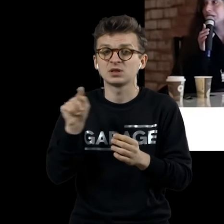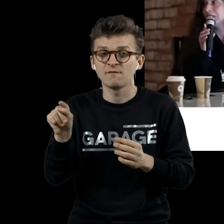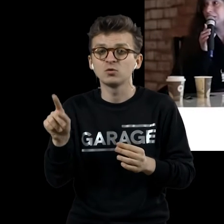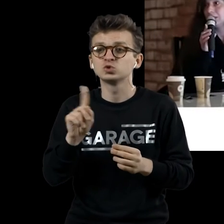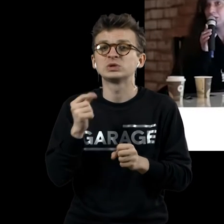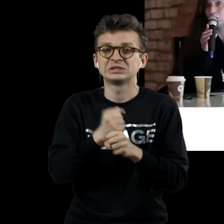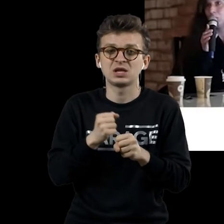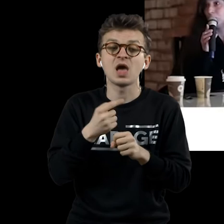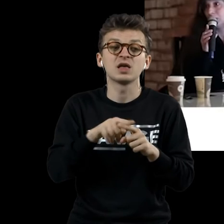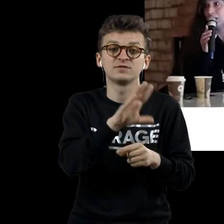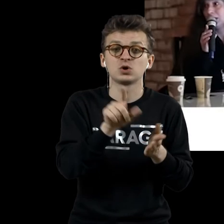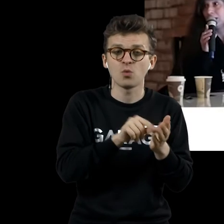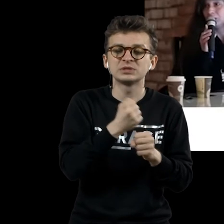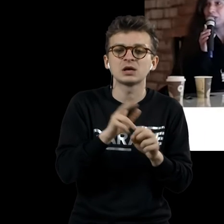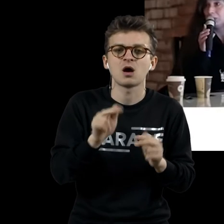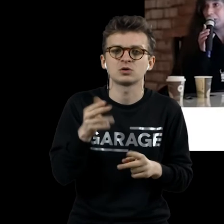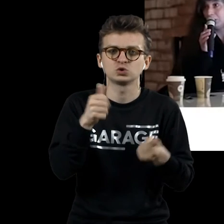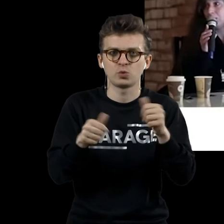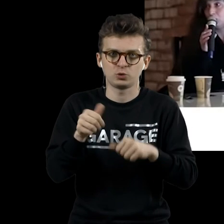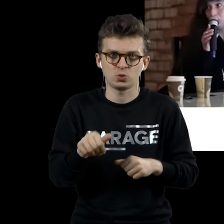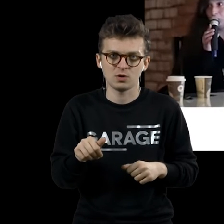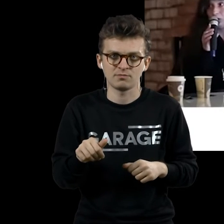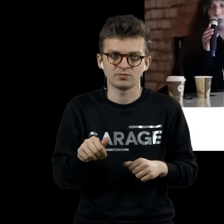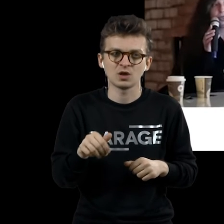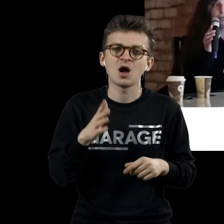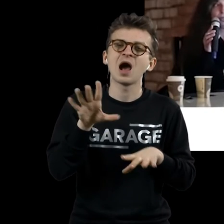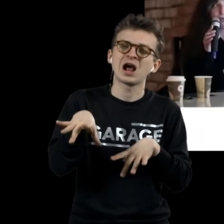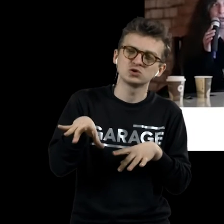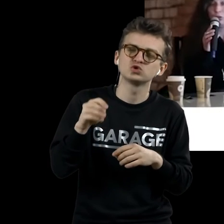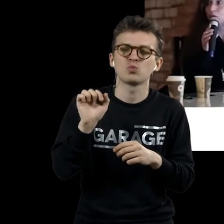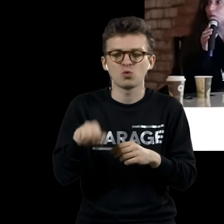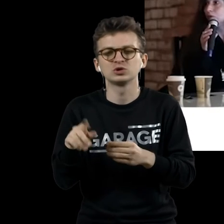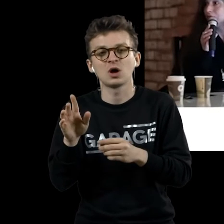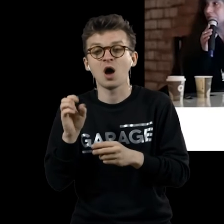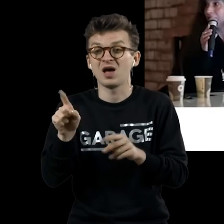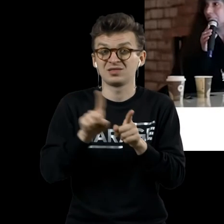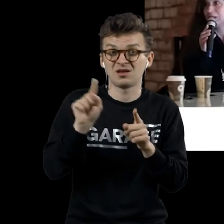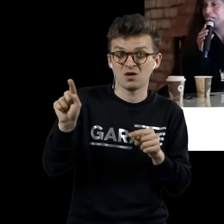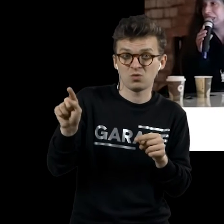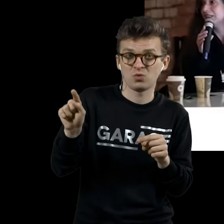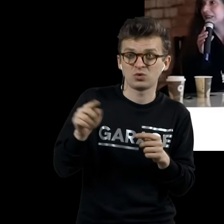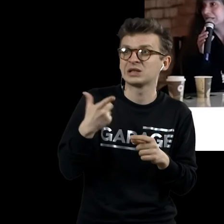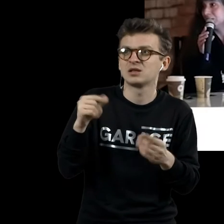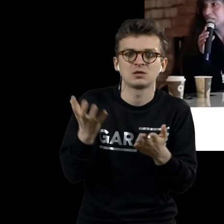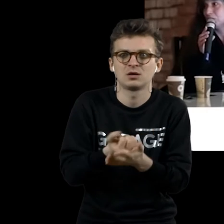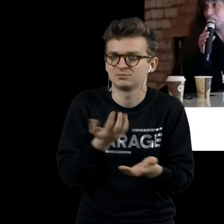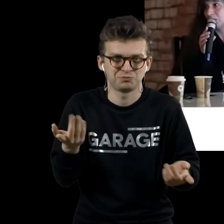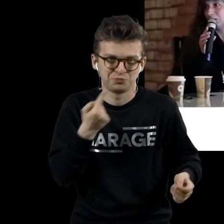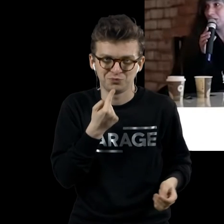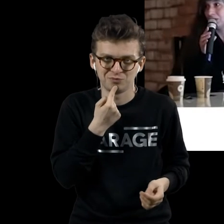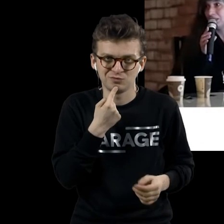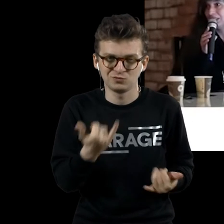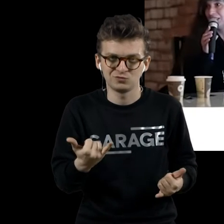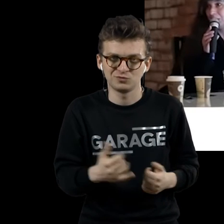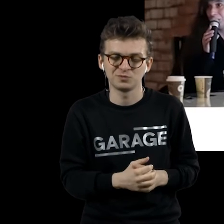скорее всего, сделаны как скульптуры. Но с велосипедным колесом еще там бог с ним, а вот такую штуку где-то найти довольно сложно